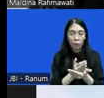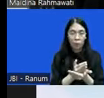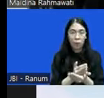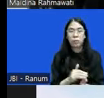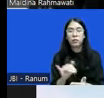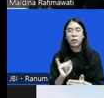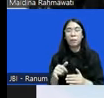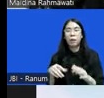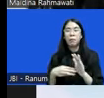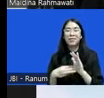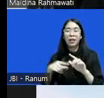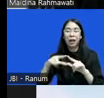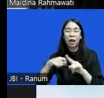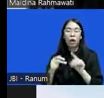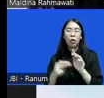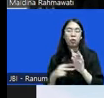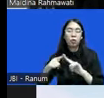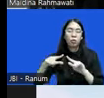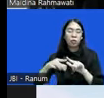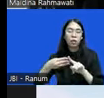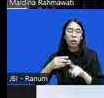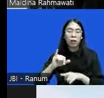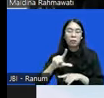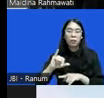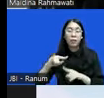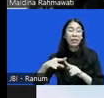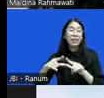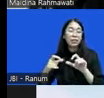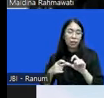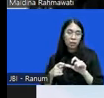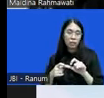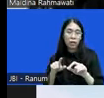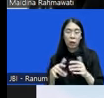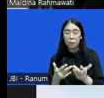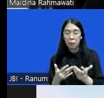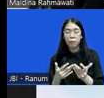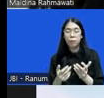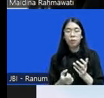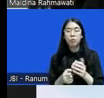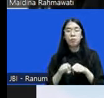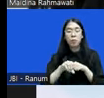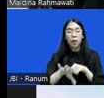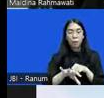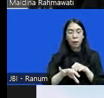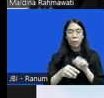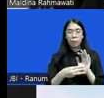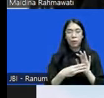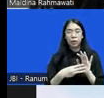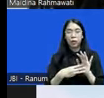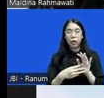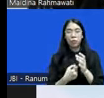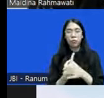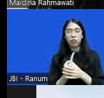akuntabilitas itu sendiri yaitu muncul yaitu berdampak pada masalah munculah